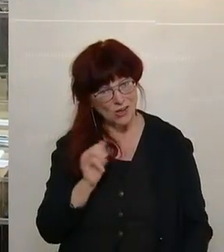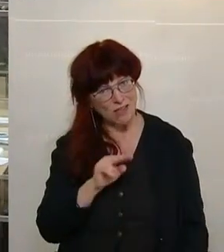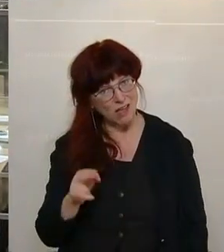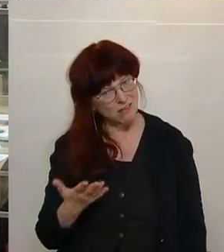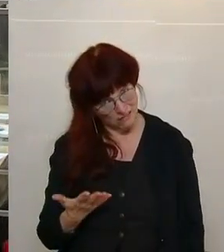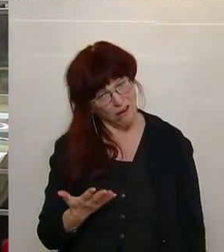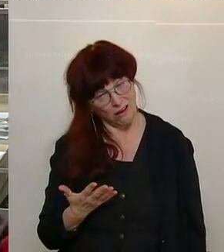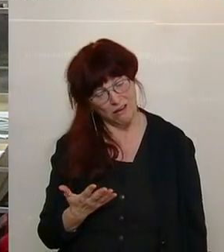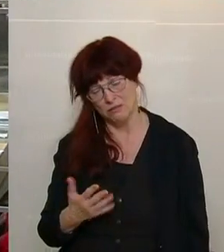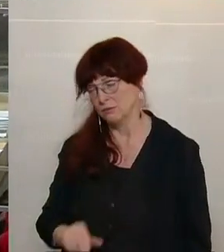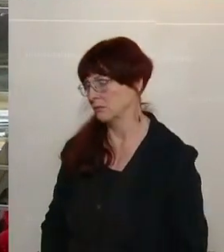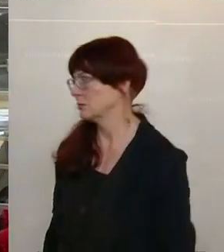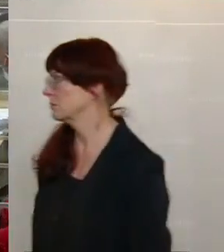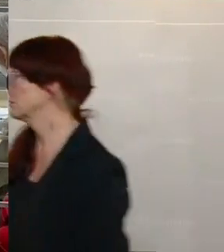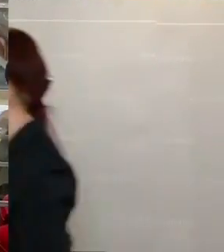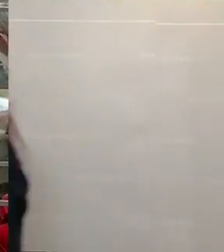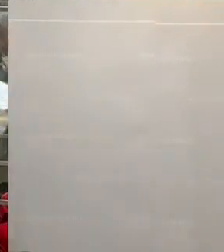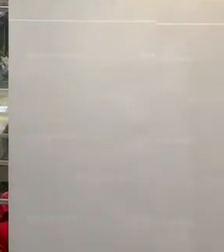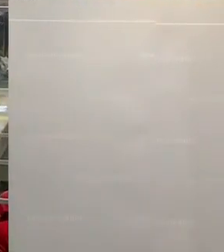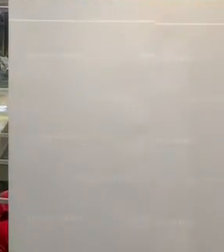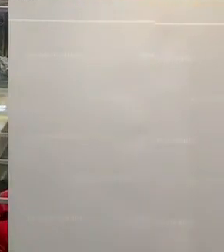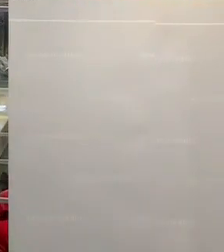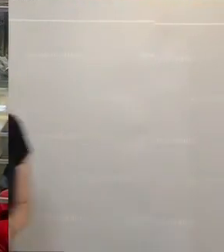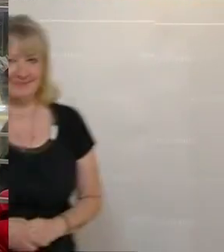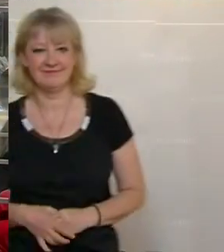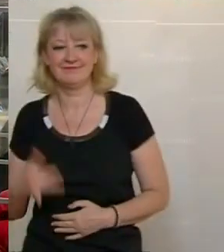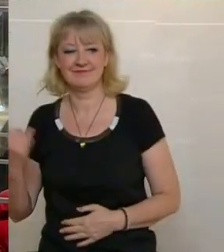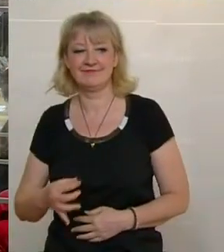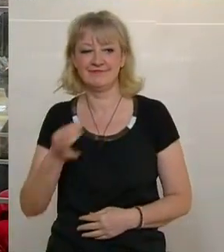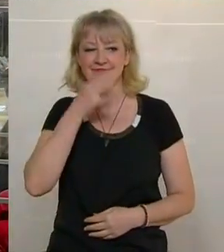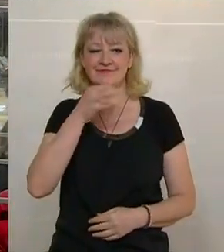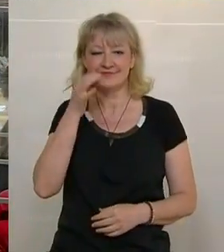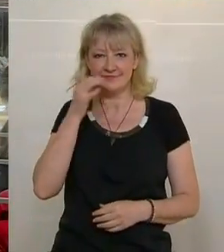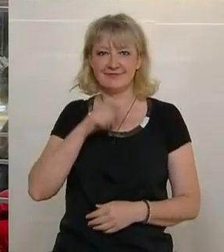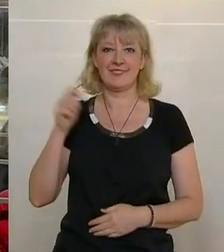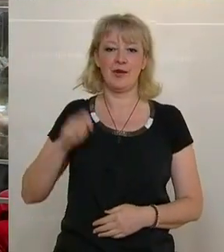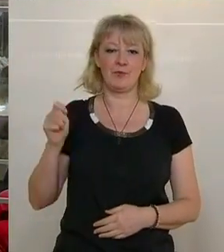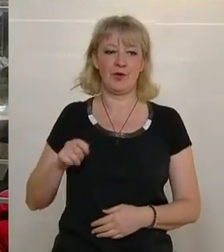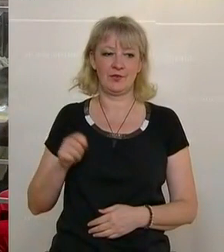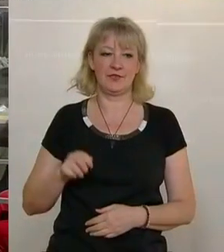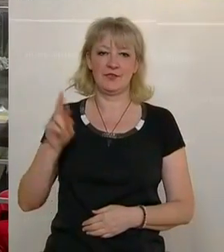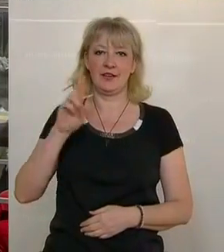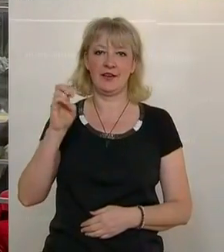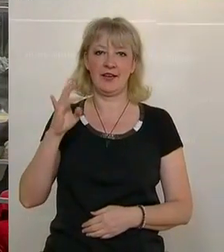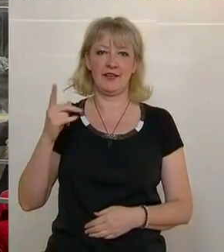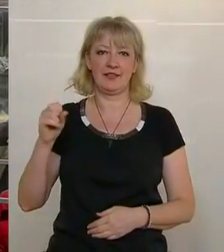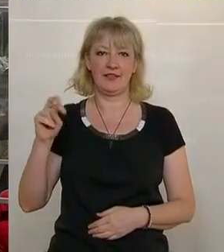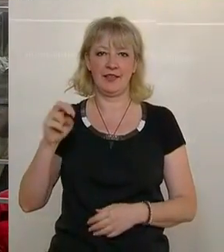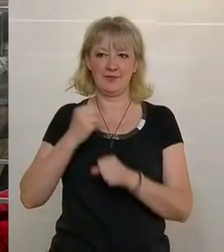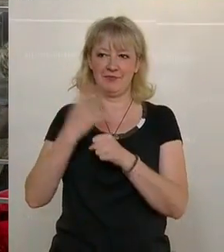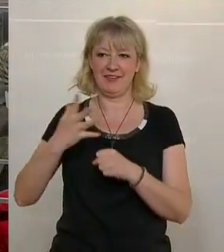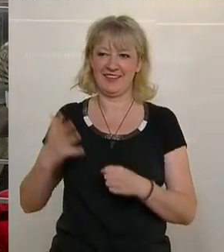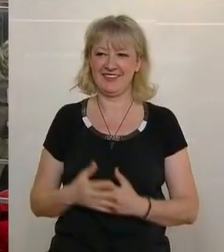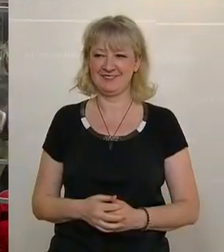Nikola Scherak von den Neos als Jurist hätte Herbert Kickli nicht ausgeliefert. Dessen Besuch der Demo sei ein politischer Akt gewesen. Willkür